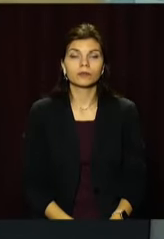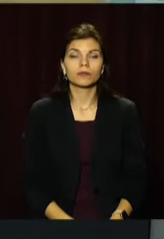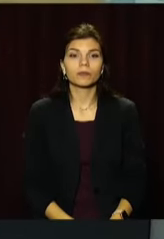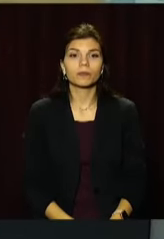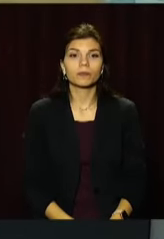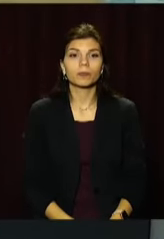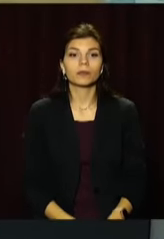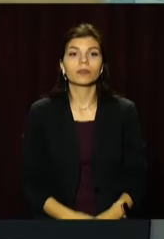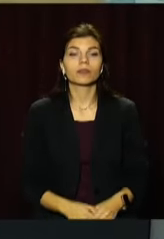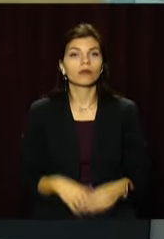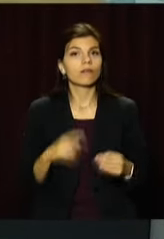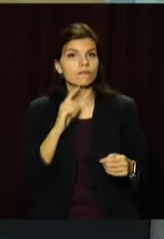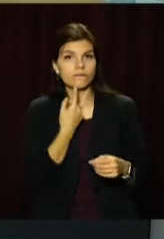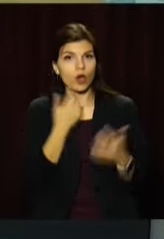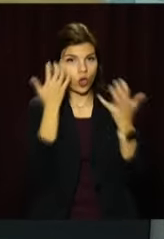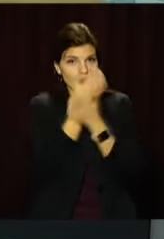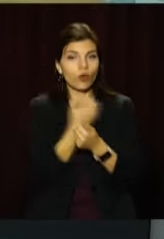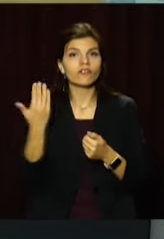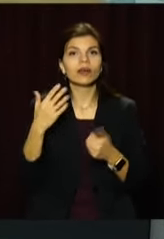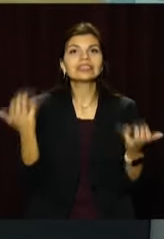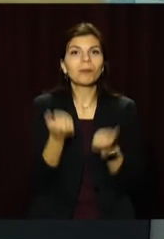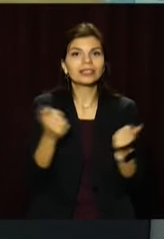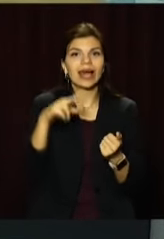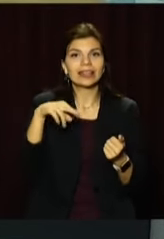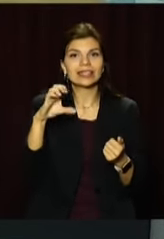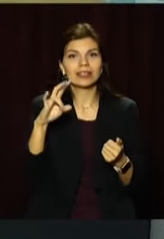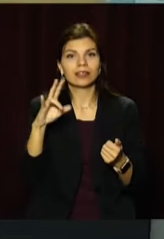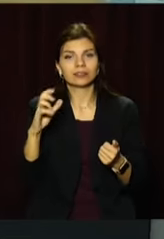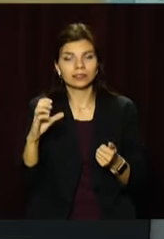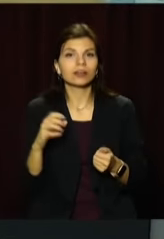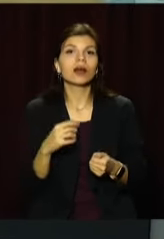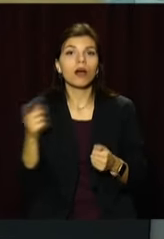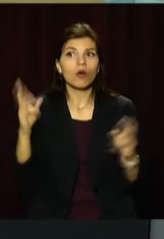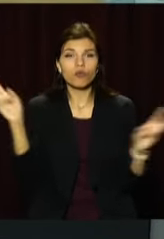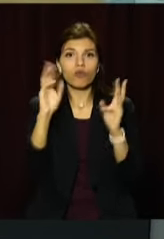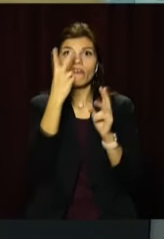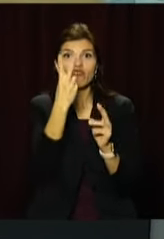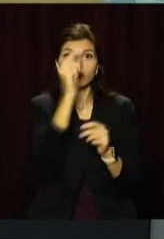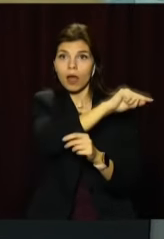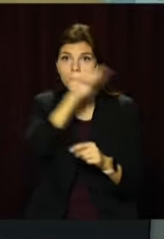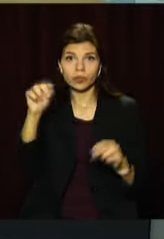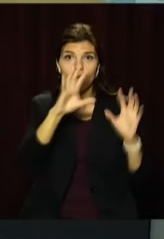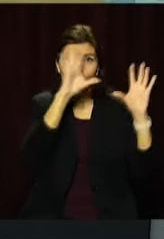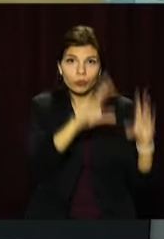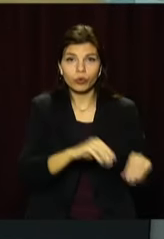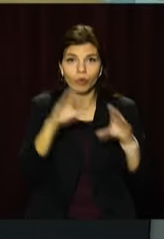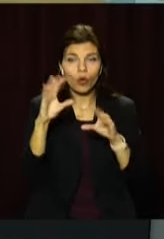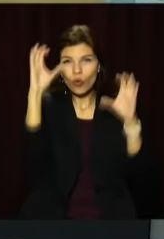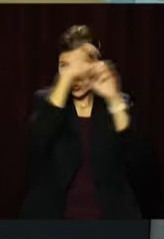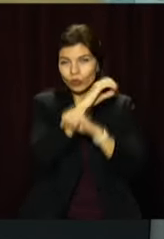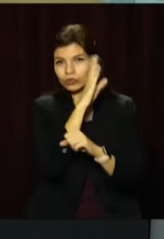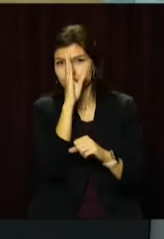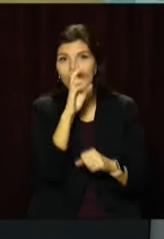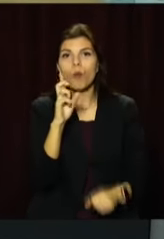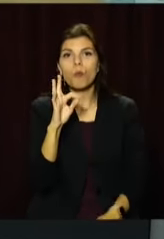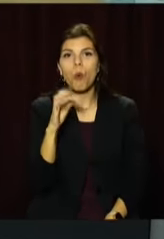Важка ніч у ДСНСників. За декілька годин вогнеборці загасили дві пожежі. Після опівночі рятувальники